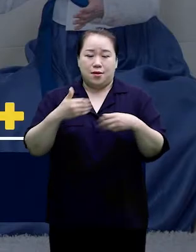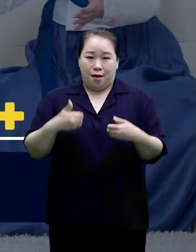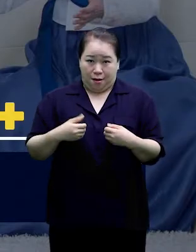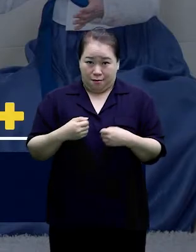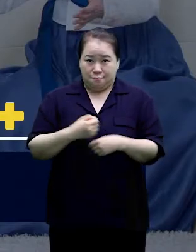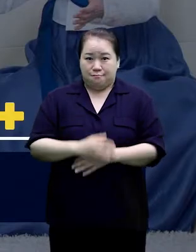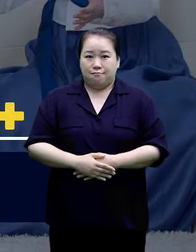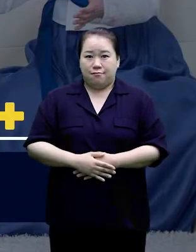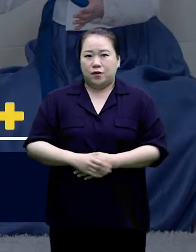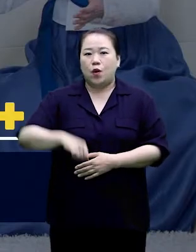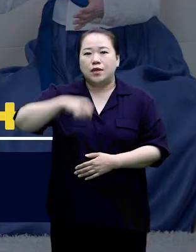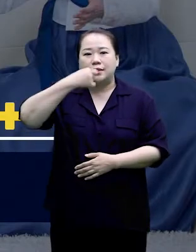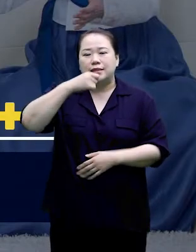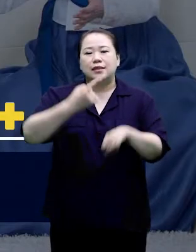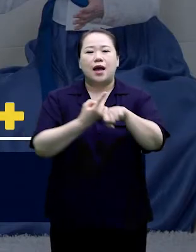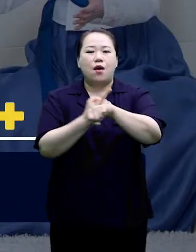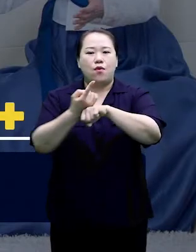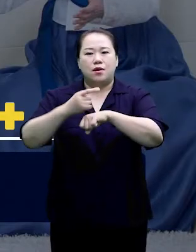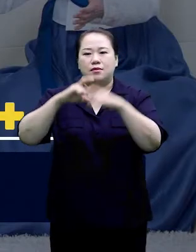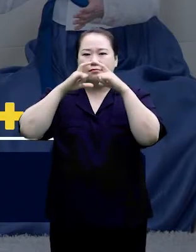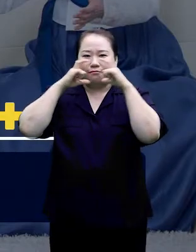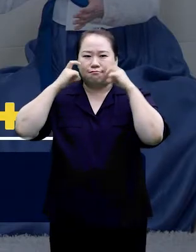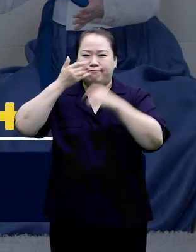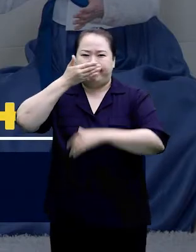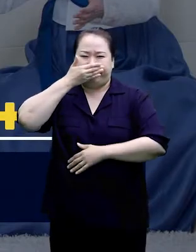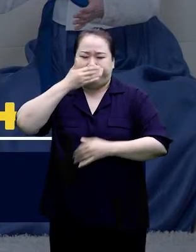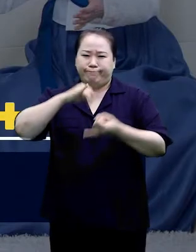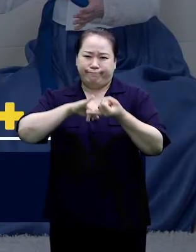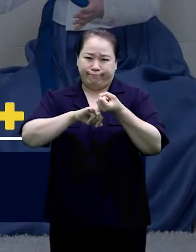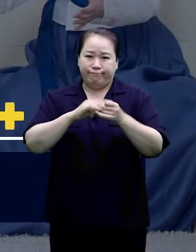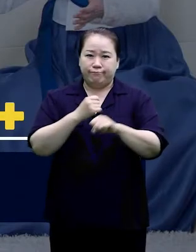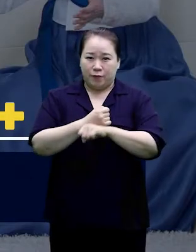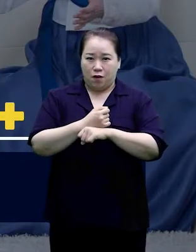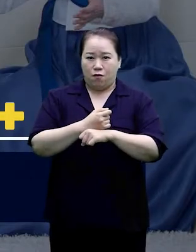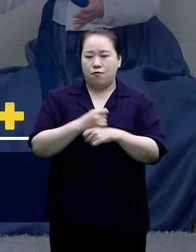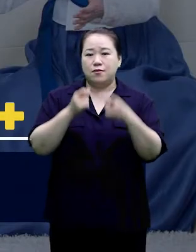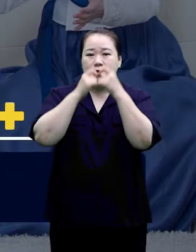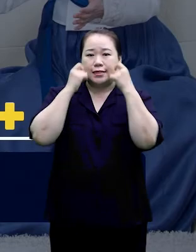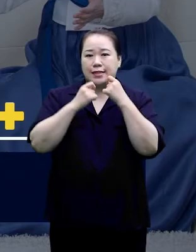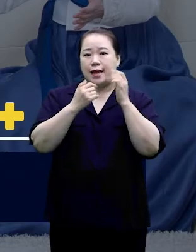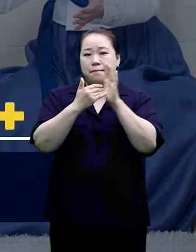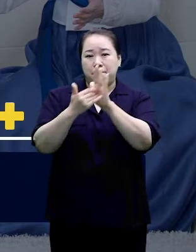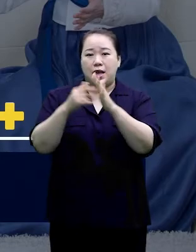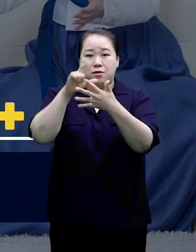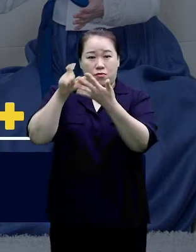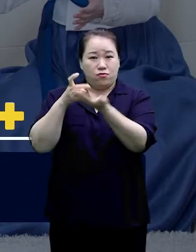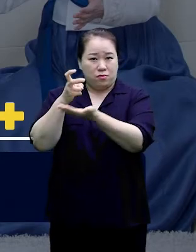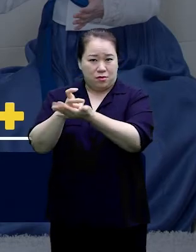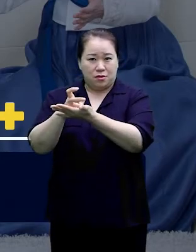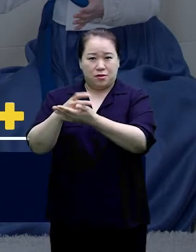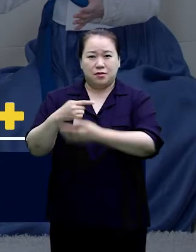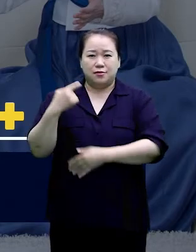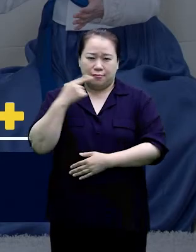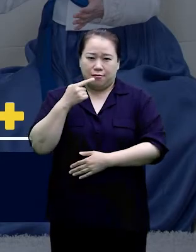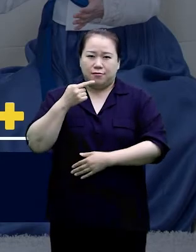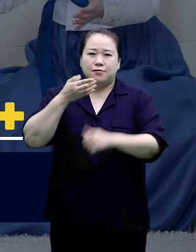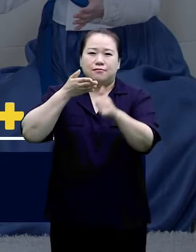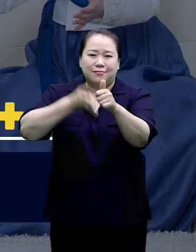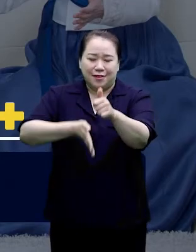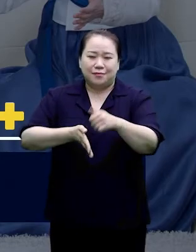식사시간 외에는 마스크를 착용하는 등 개인 방역 수칙을 철저히 지켜주실 것을 당부드립니다.